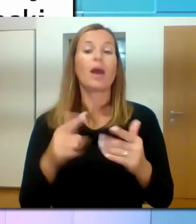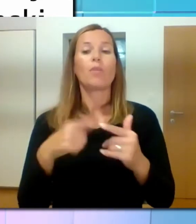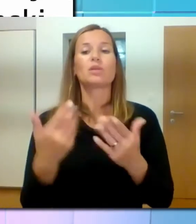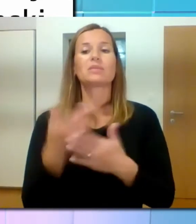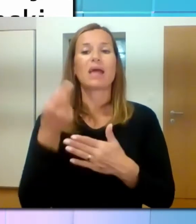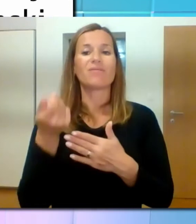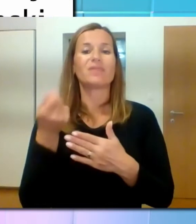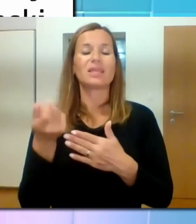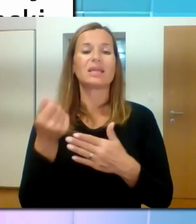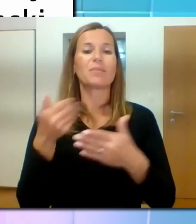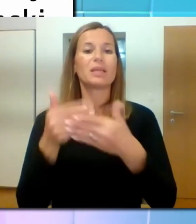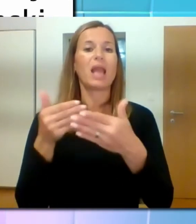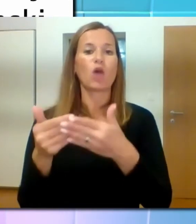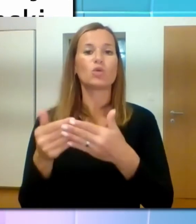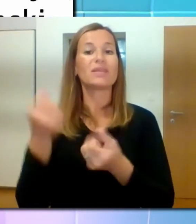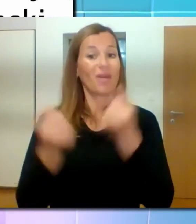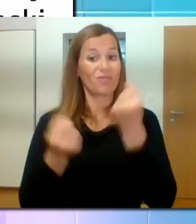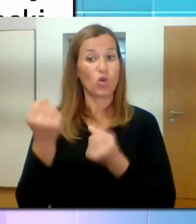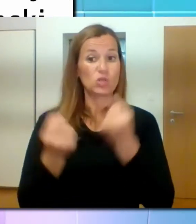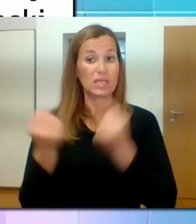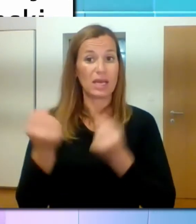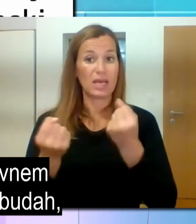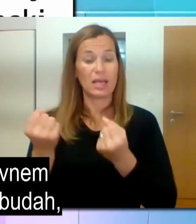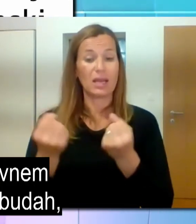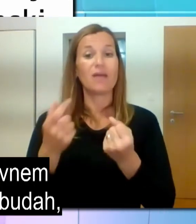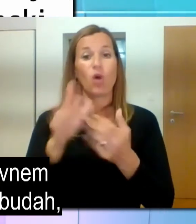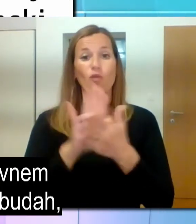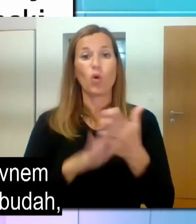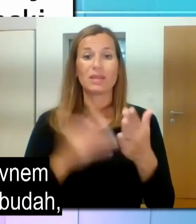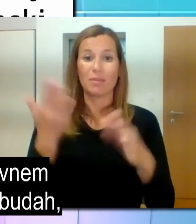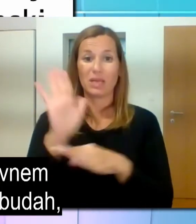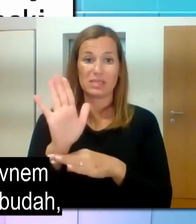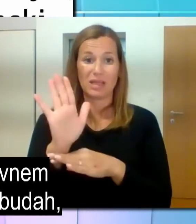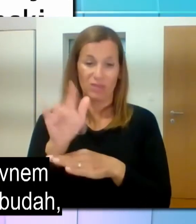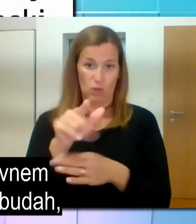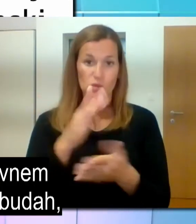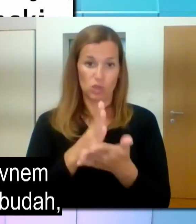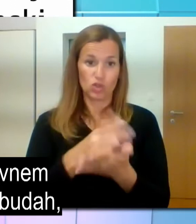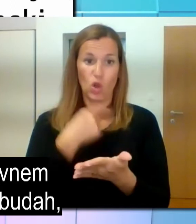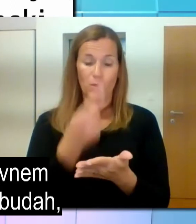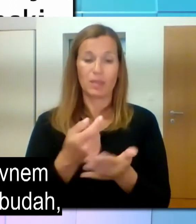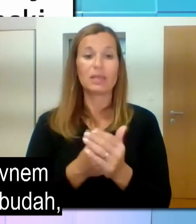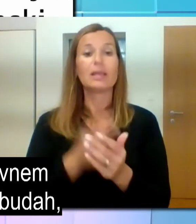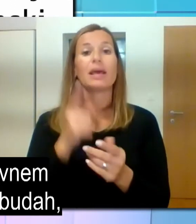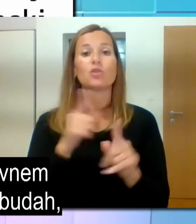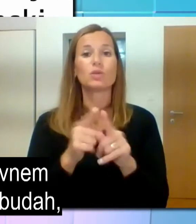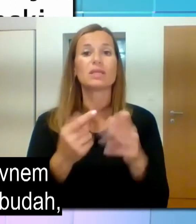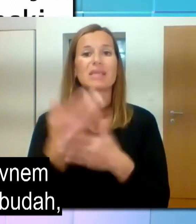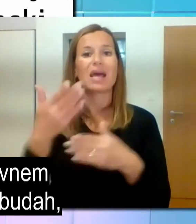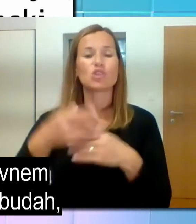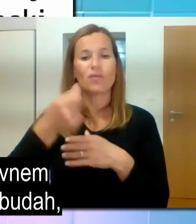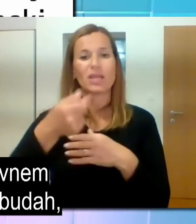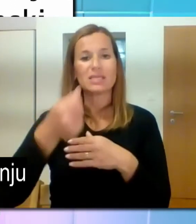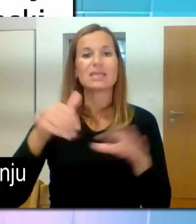ter za sofinanciranje zaposlitvenih centrov. Namreč sklad odloča v upravnem postopku o petih